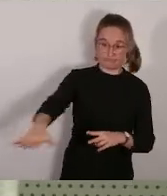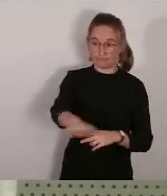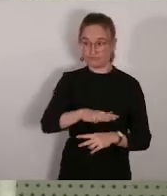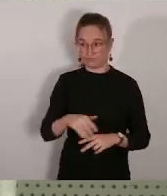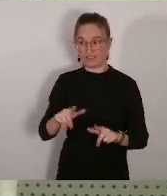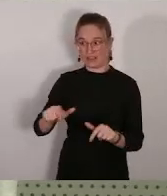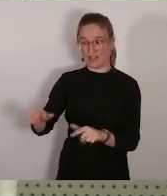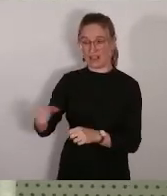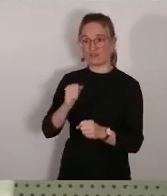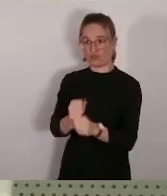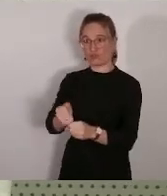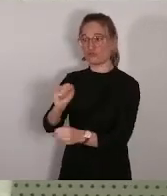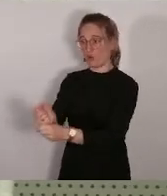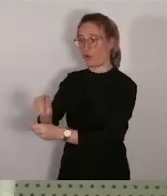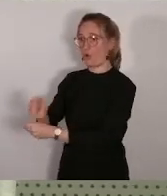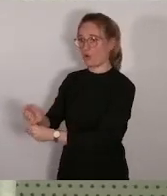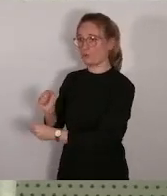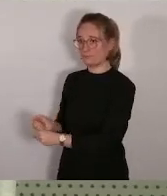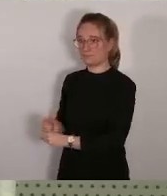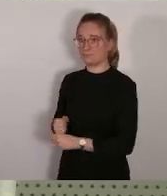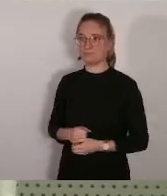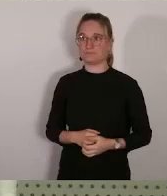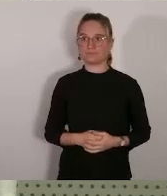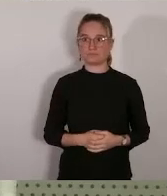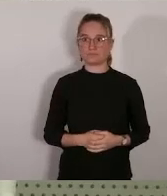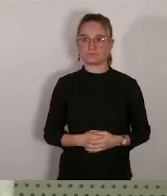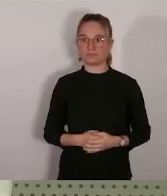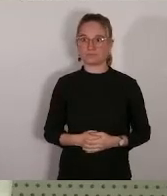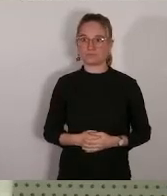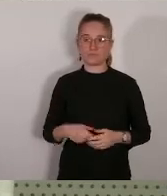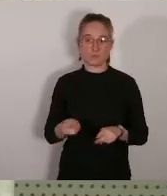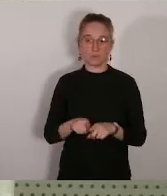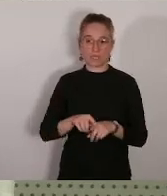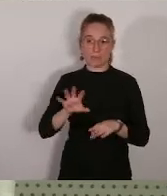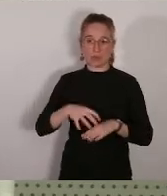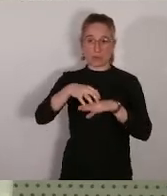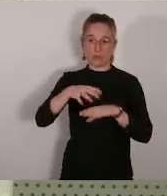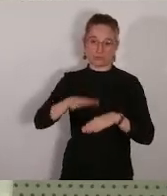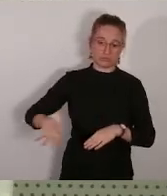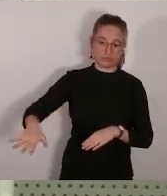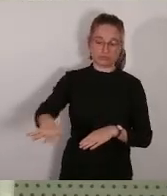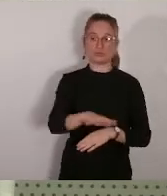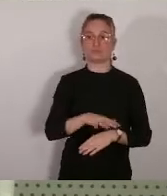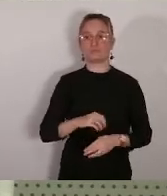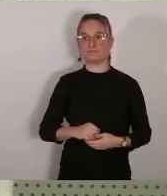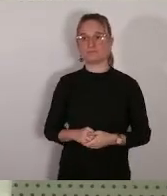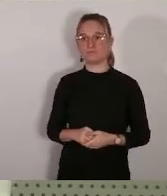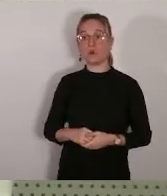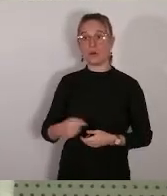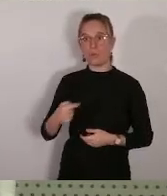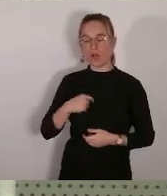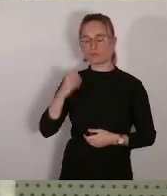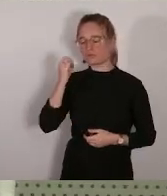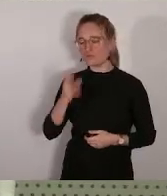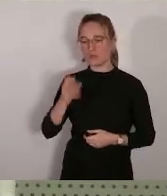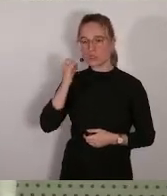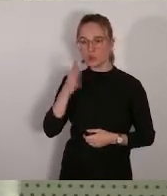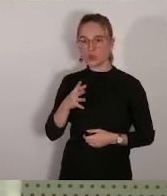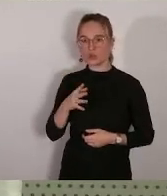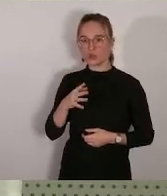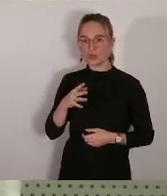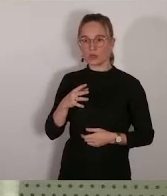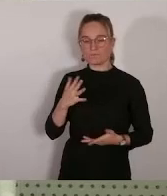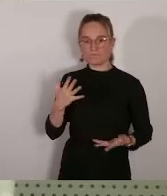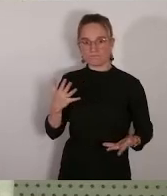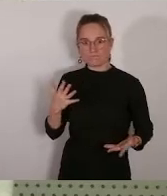dans la métropole moi qui suis confrontée quotidiennement aux souffrances et au stress